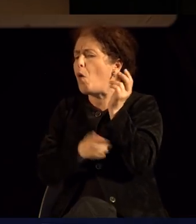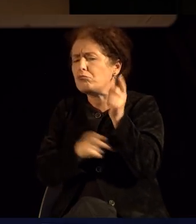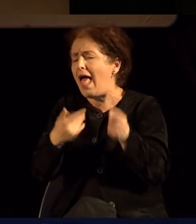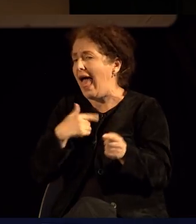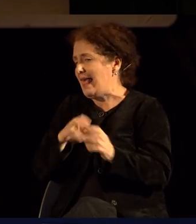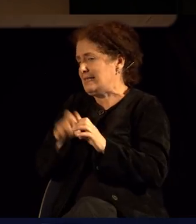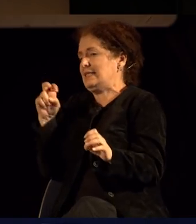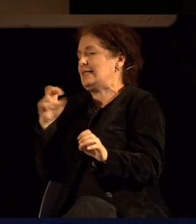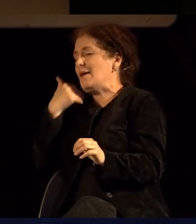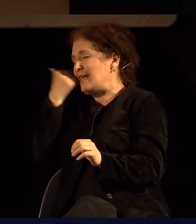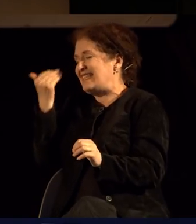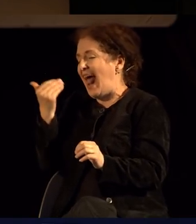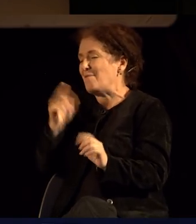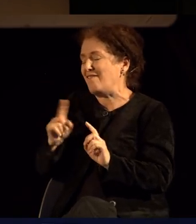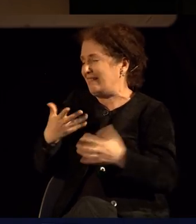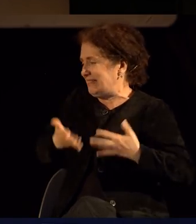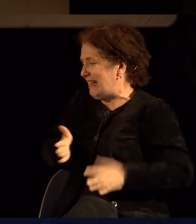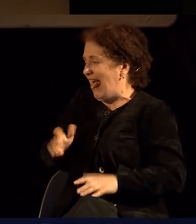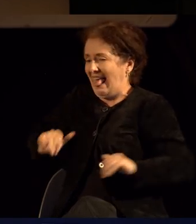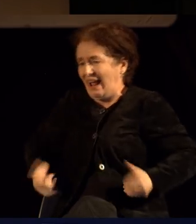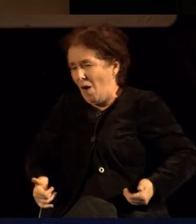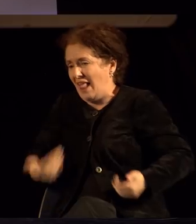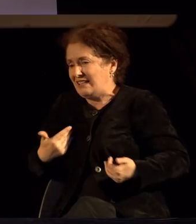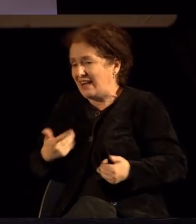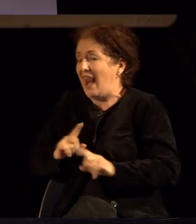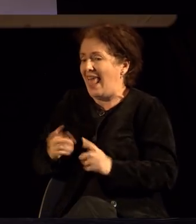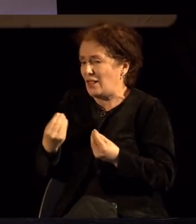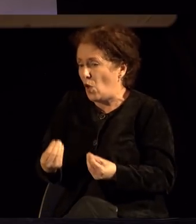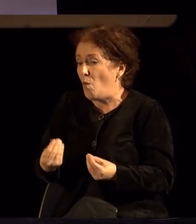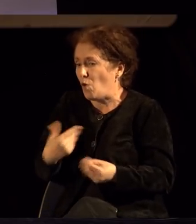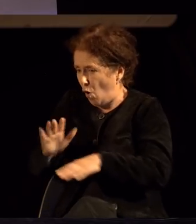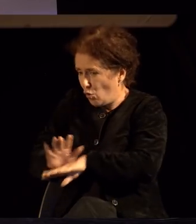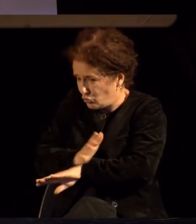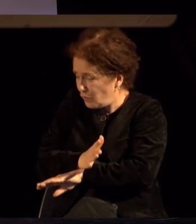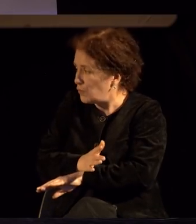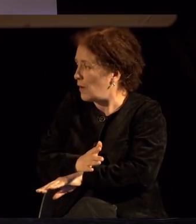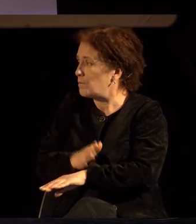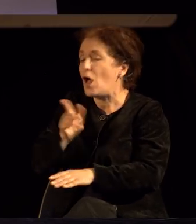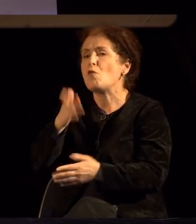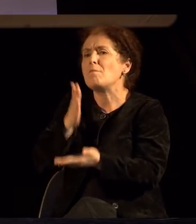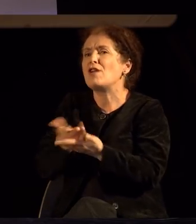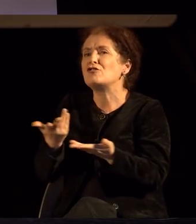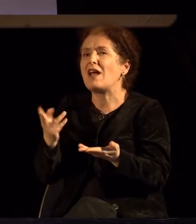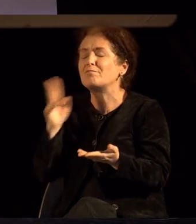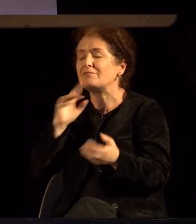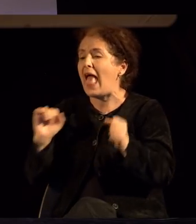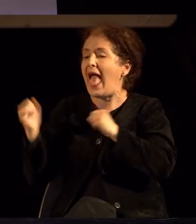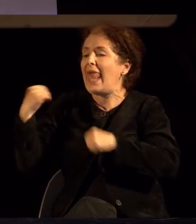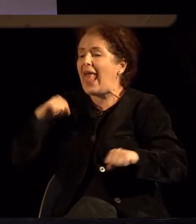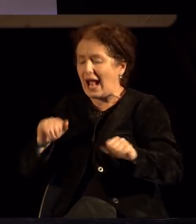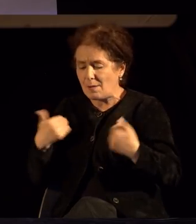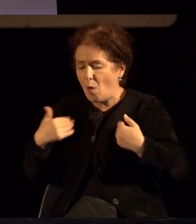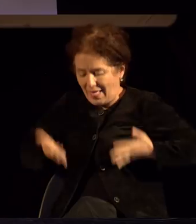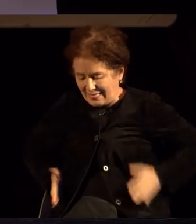се случило лошо на таа тема, не е така, значи, тоа беше едноставна реакција на